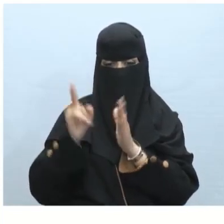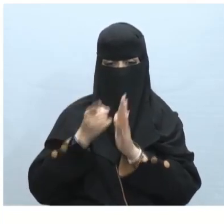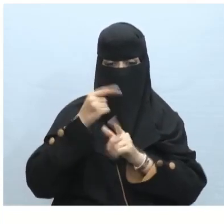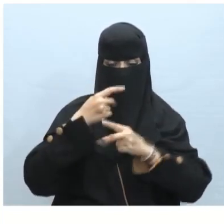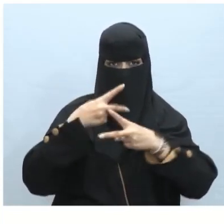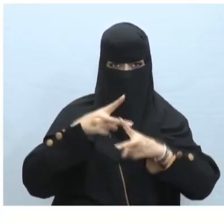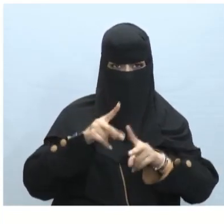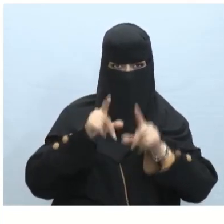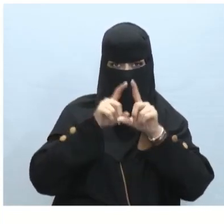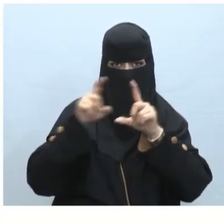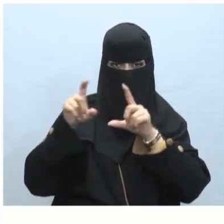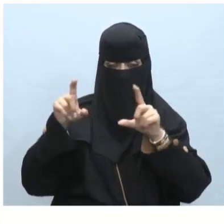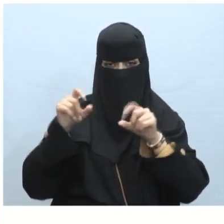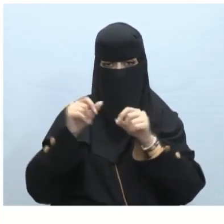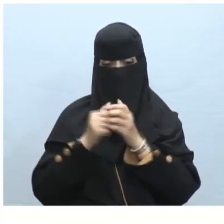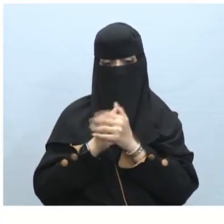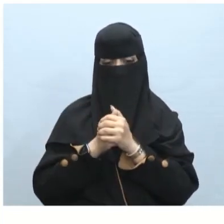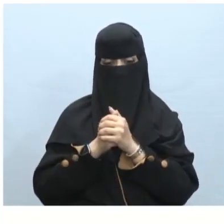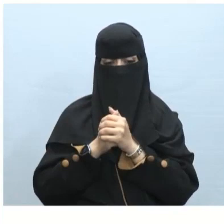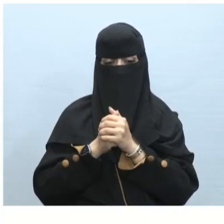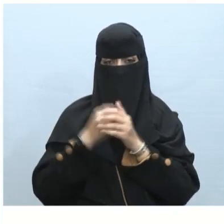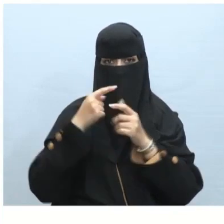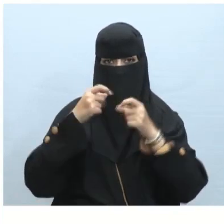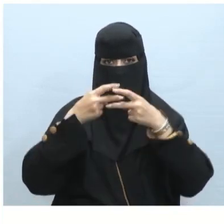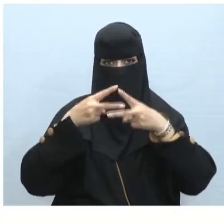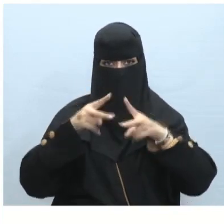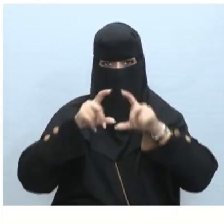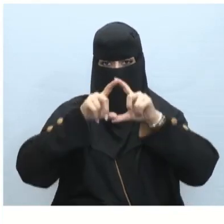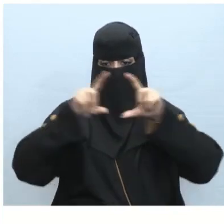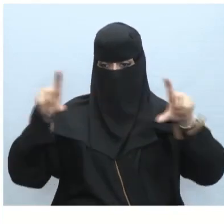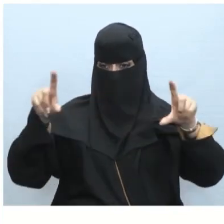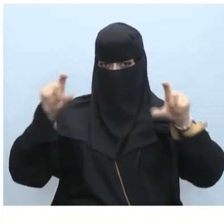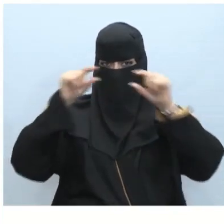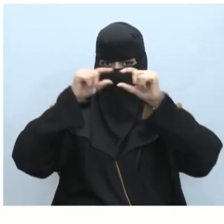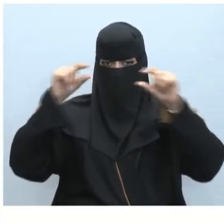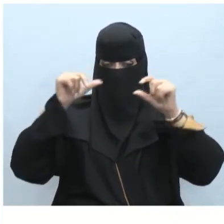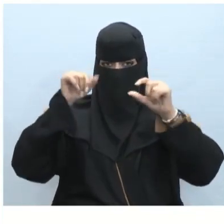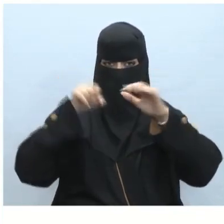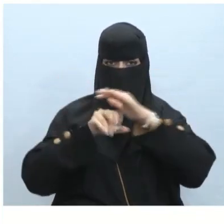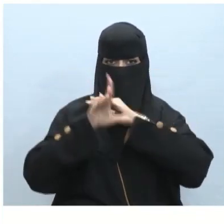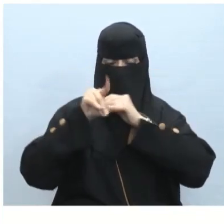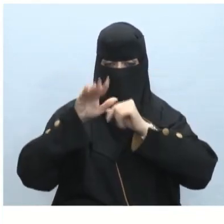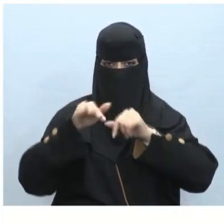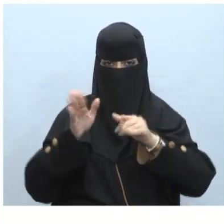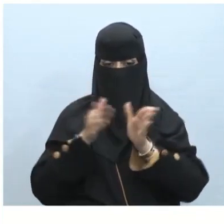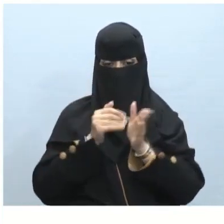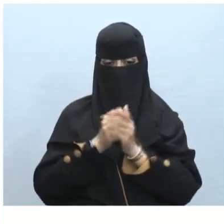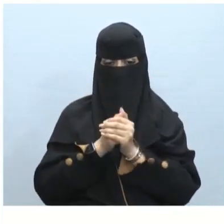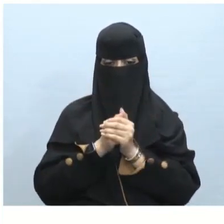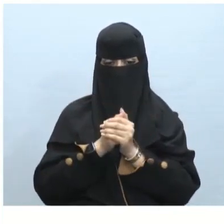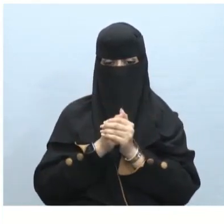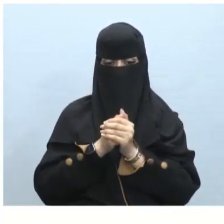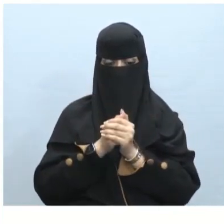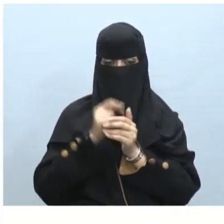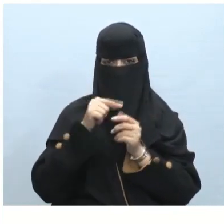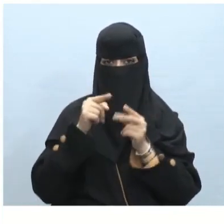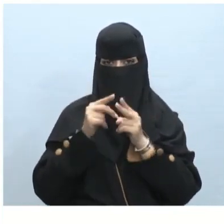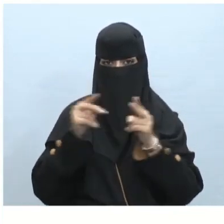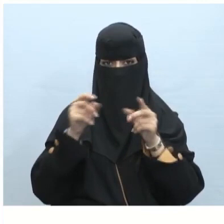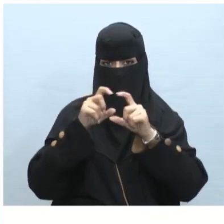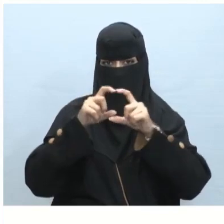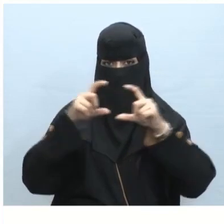بعد فتح العرض التقديمي وتحديد الشريحة الموجود فيها الرسم